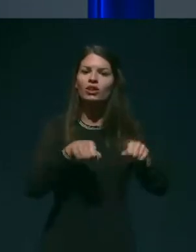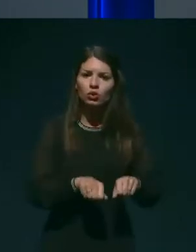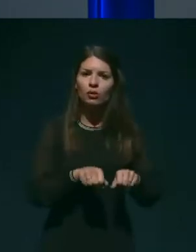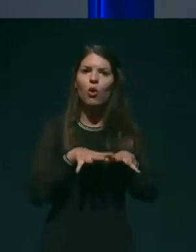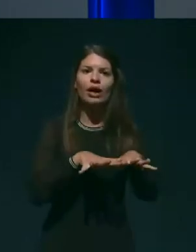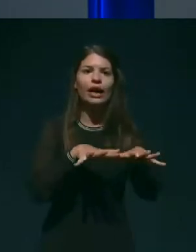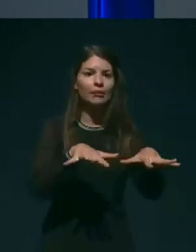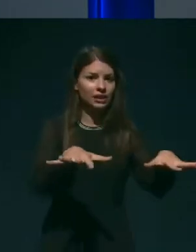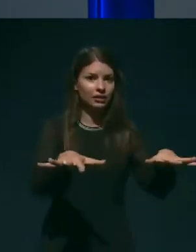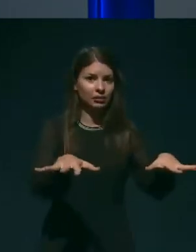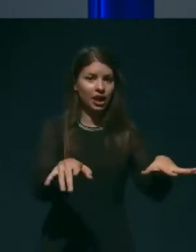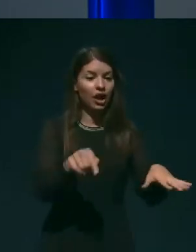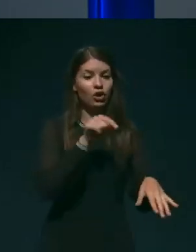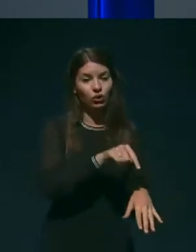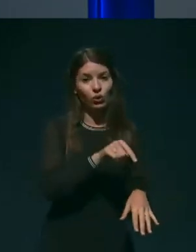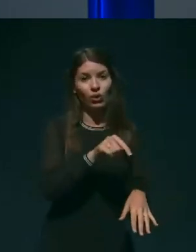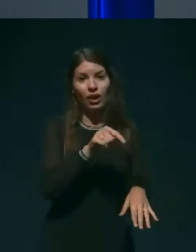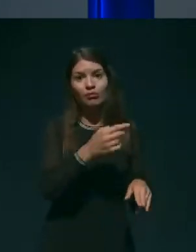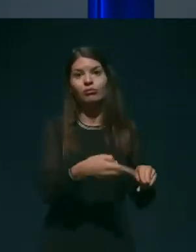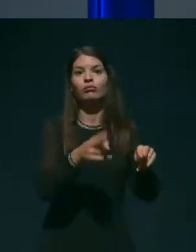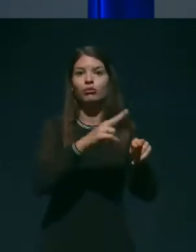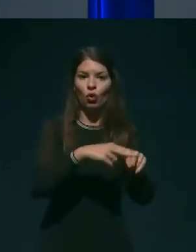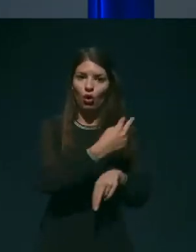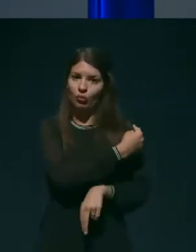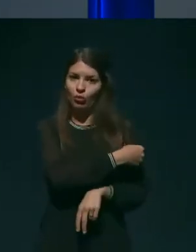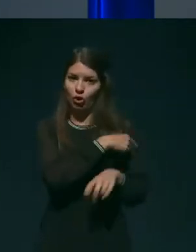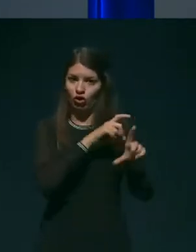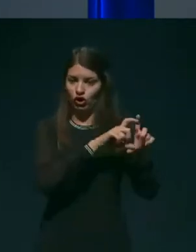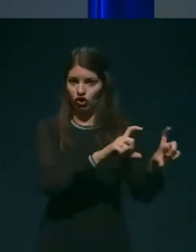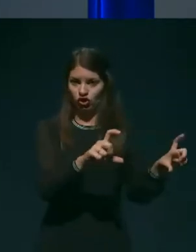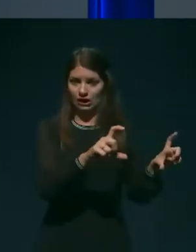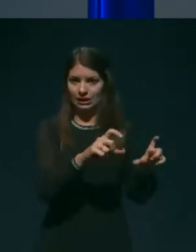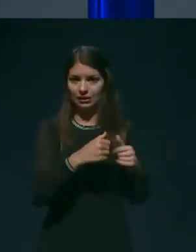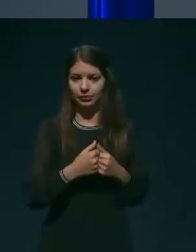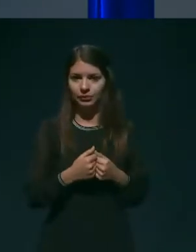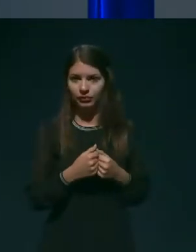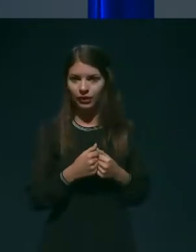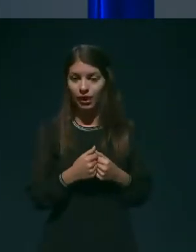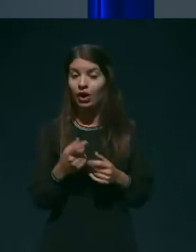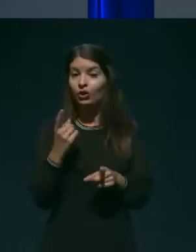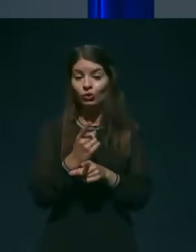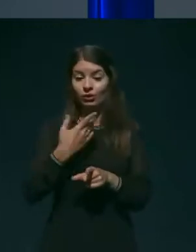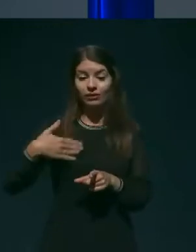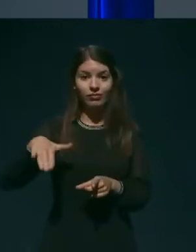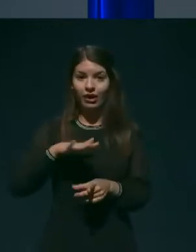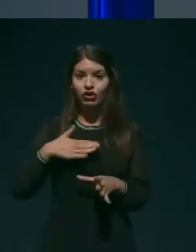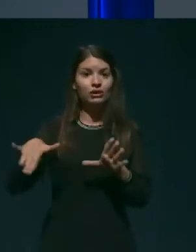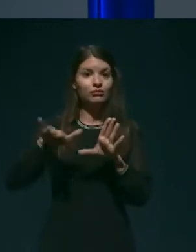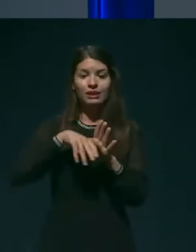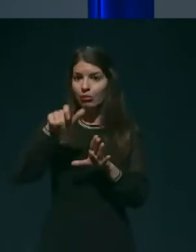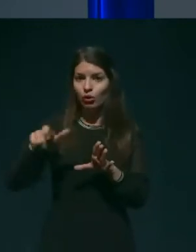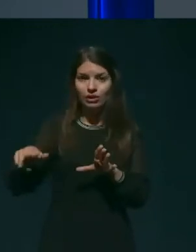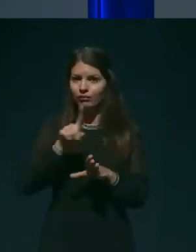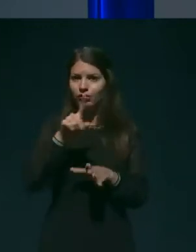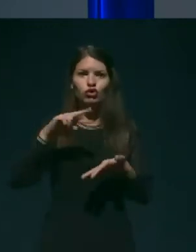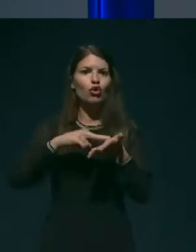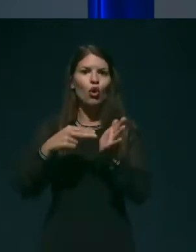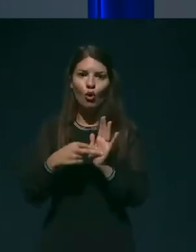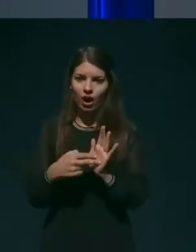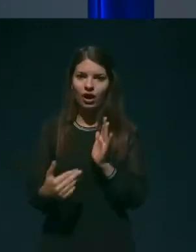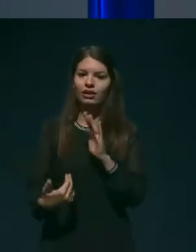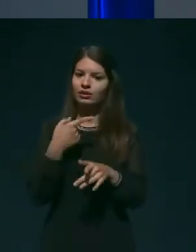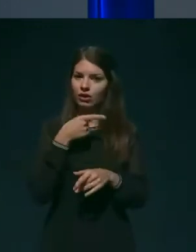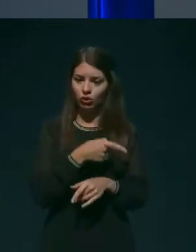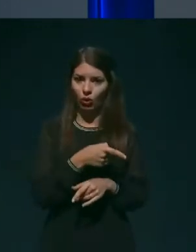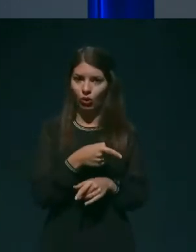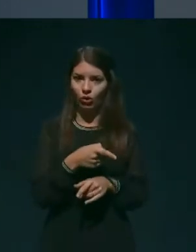vodijo kot bonišnice, bo so to bolj bivališča ustarelih prebivalcev in da niti osebje ni izurjeno v tem niti njimaj zadostnih virov.